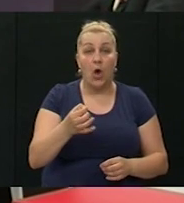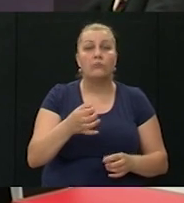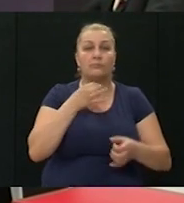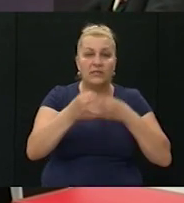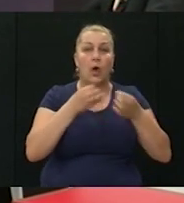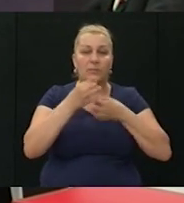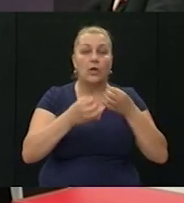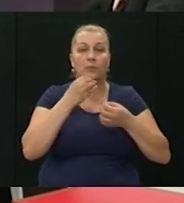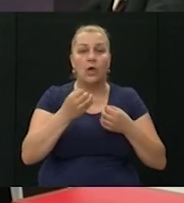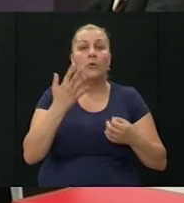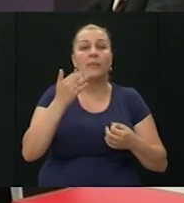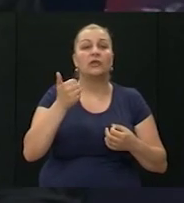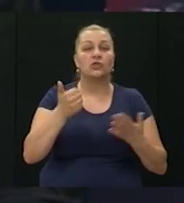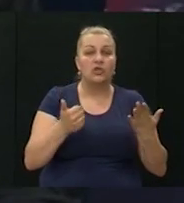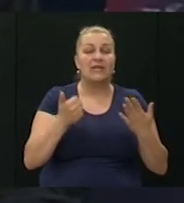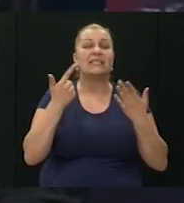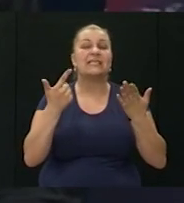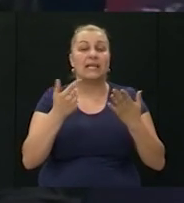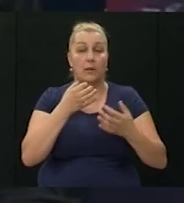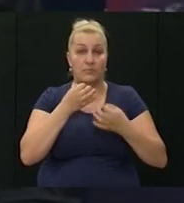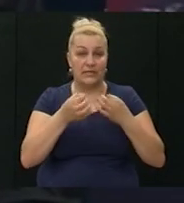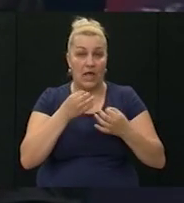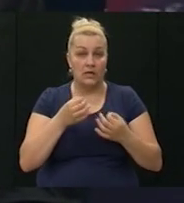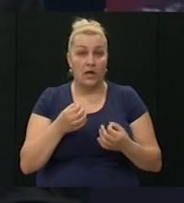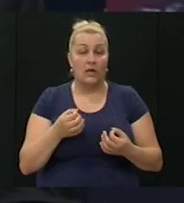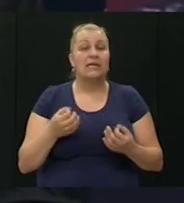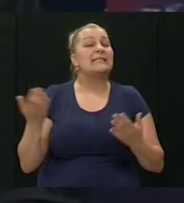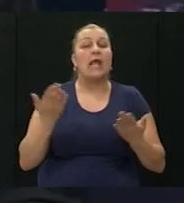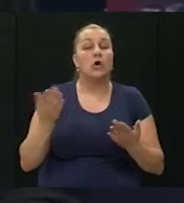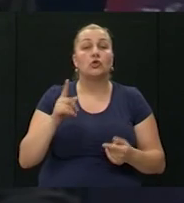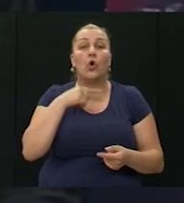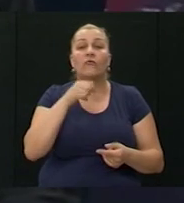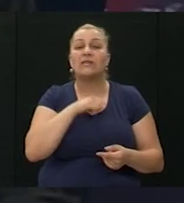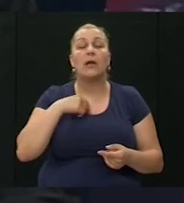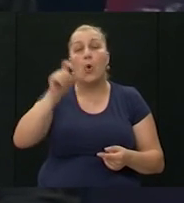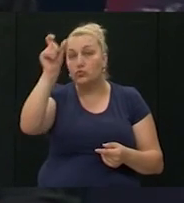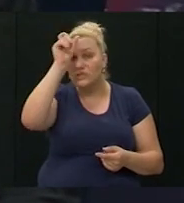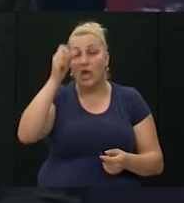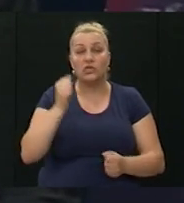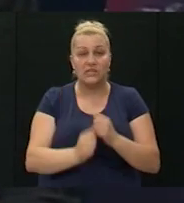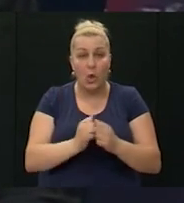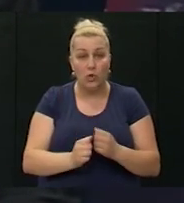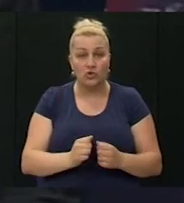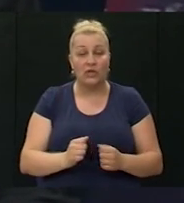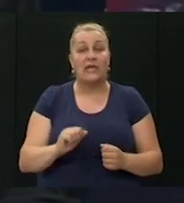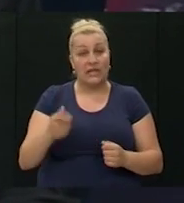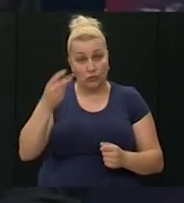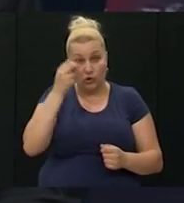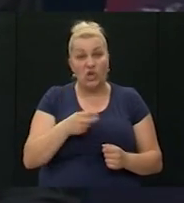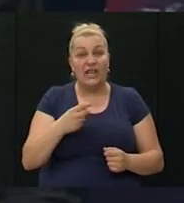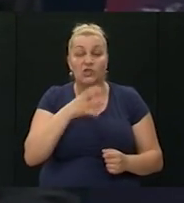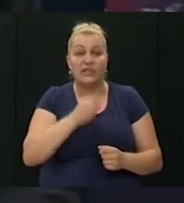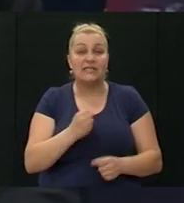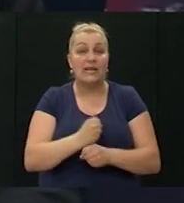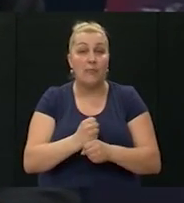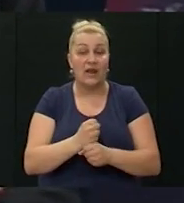pitanjem nekih 5-6-7 minuta. Objektivna pitanja. Zašto se govori samo o ustaškim zločinima? Zar četnici nisu radili zločine?